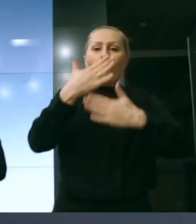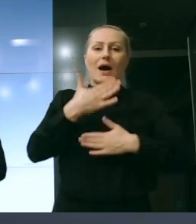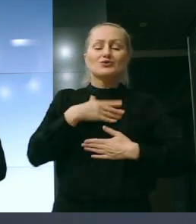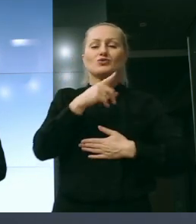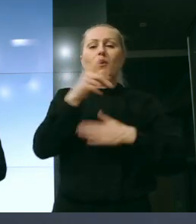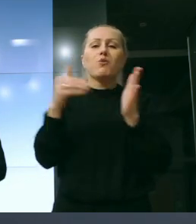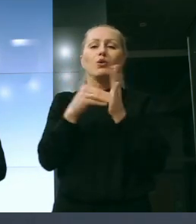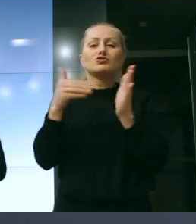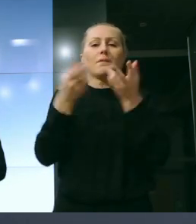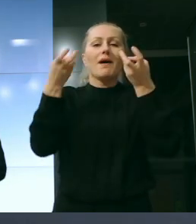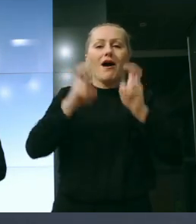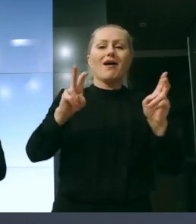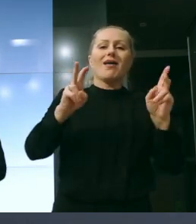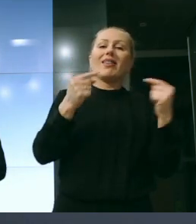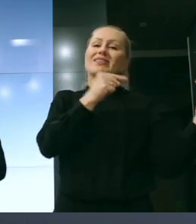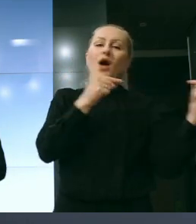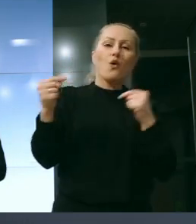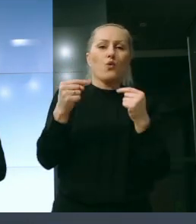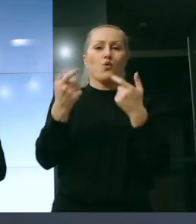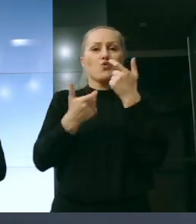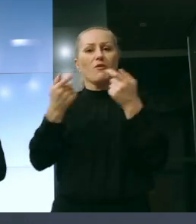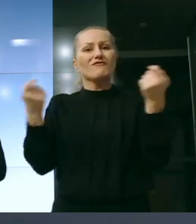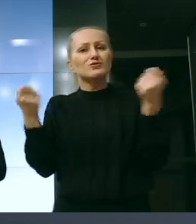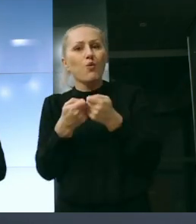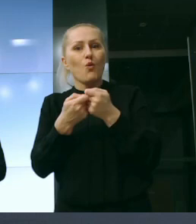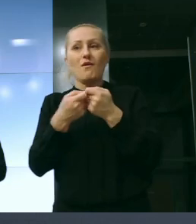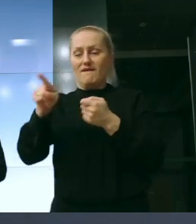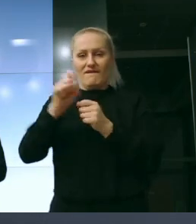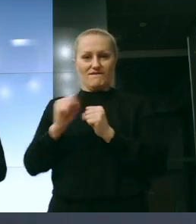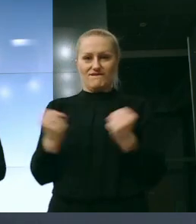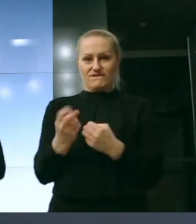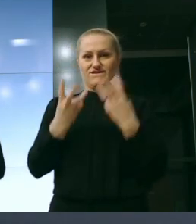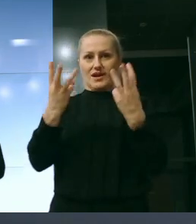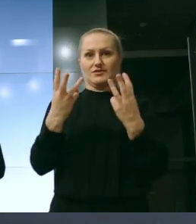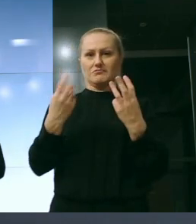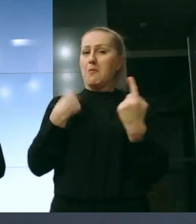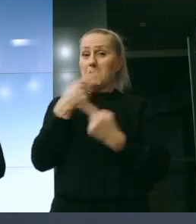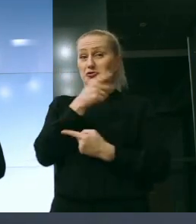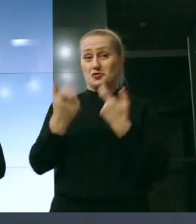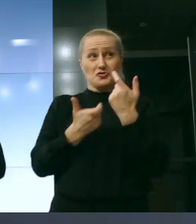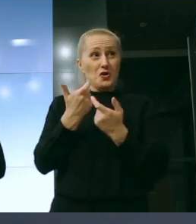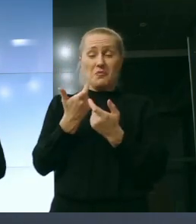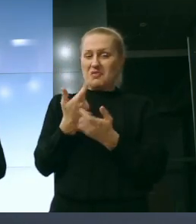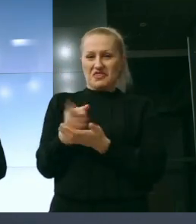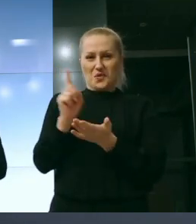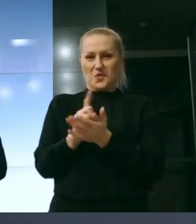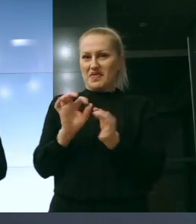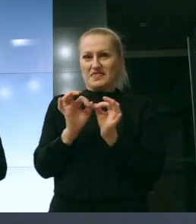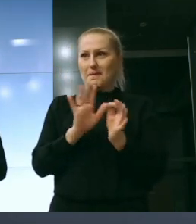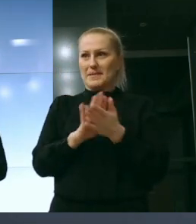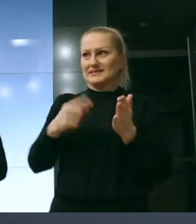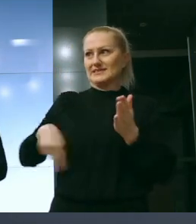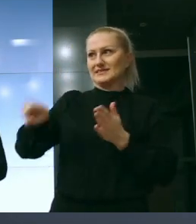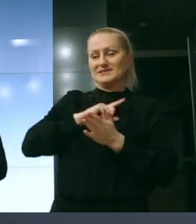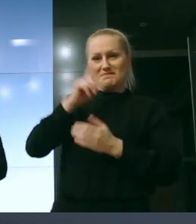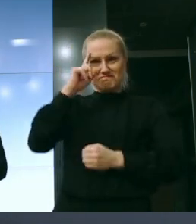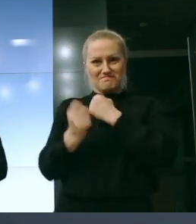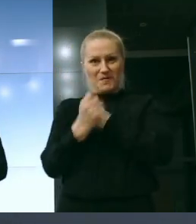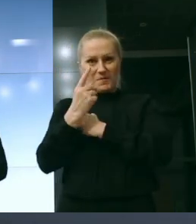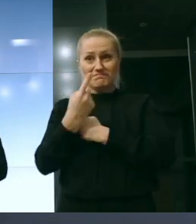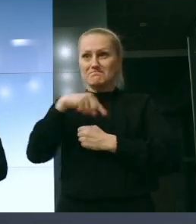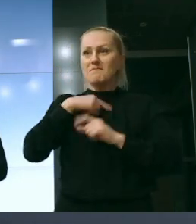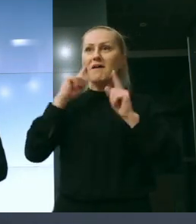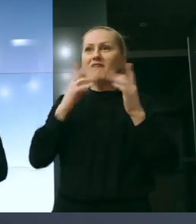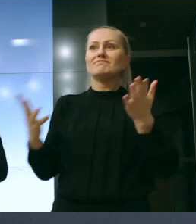wspólnego głosu jest bardzo ważna. I znowu myślę, że to by się nie zadziało, gdyby nie takie inicjatywy jak ta, gdzie de facto zbieramy tych, którzy